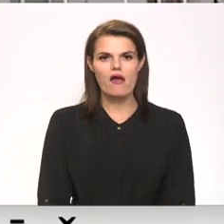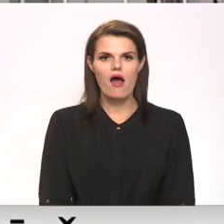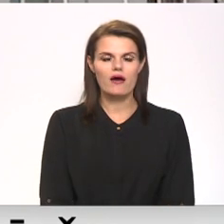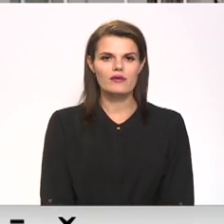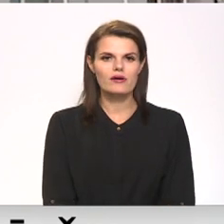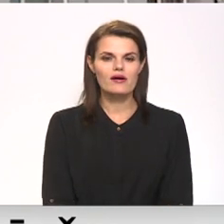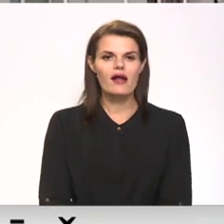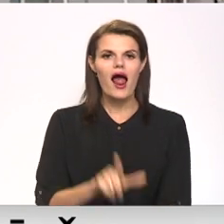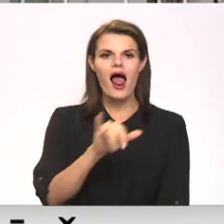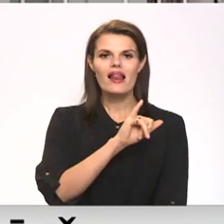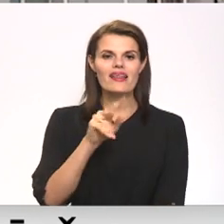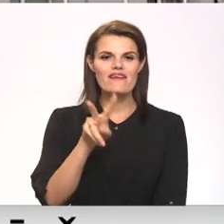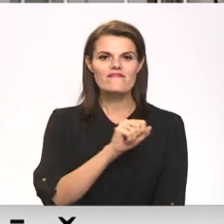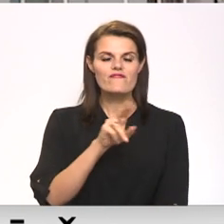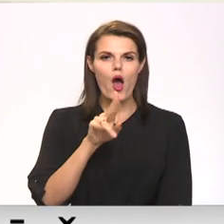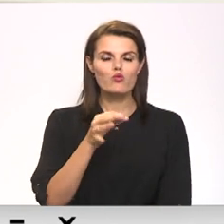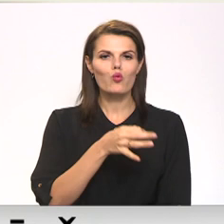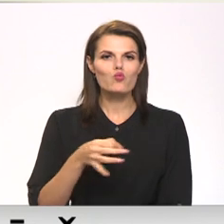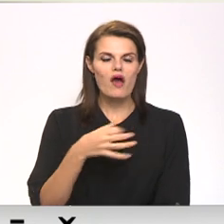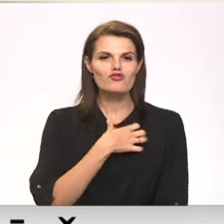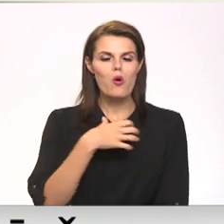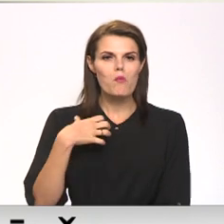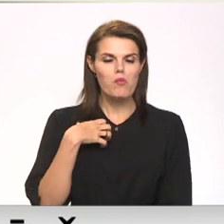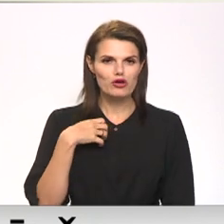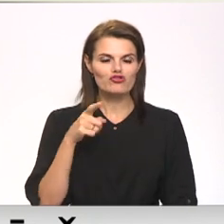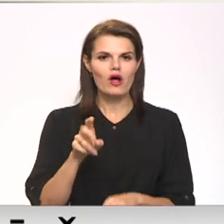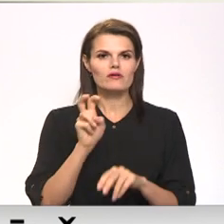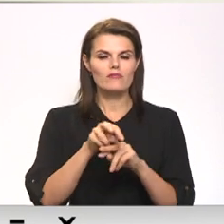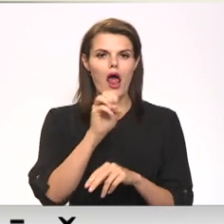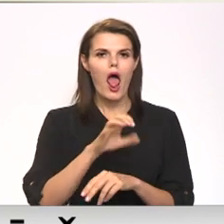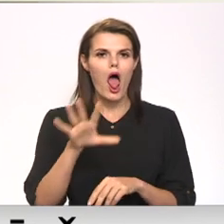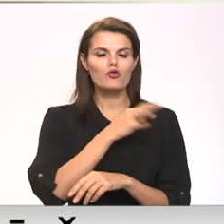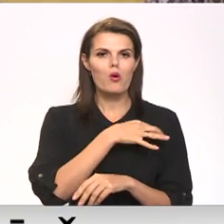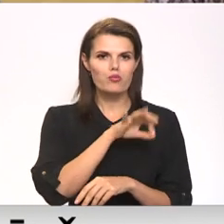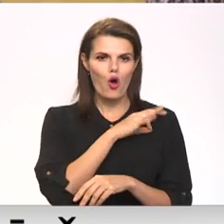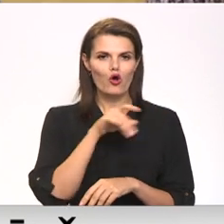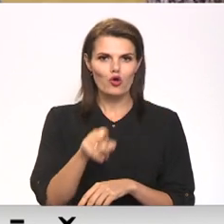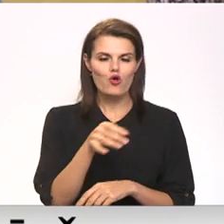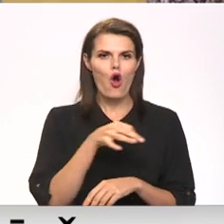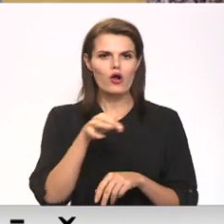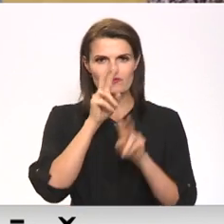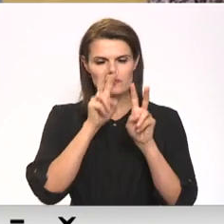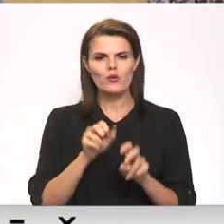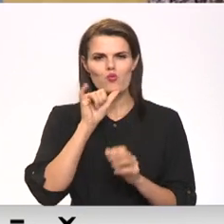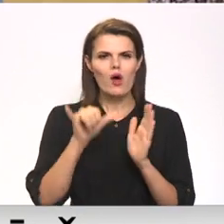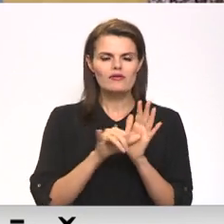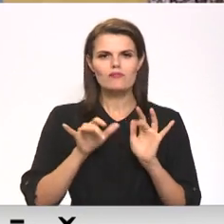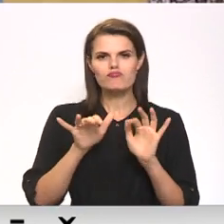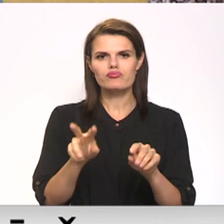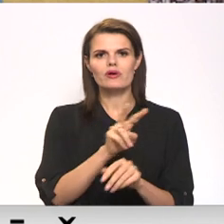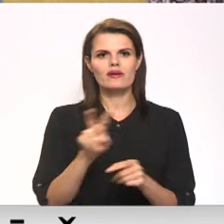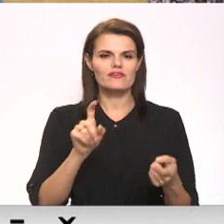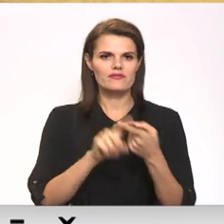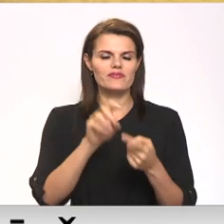Līvāna novada pašvaldība apmeklējusi Eiropas prokuratūra – organizācija, kas izmeklē noziedzīgus nodarījumus, kuris kar